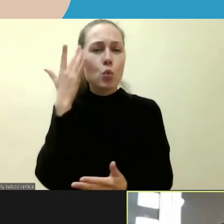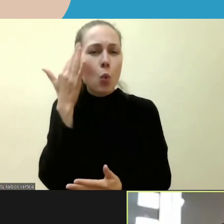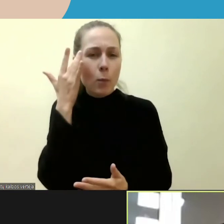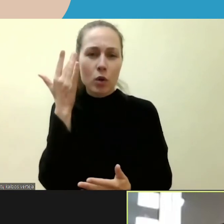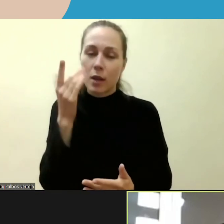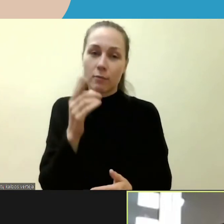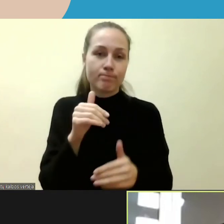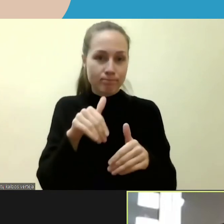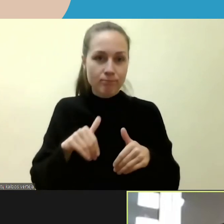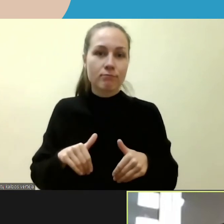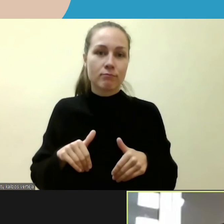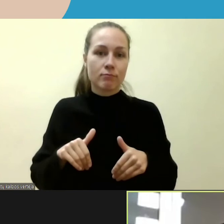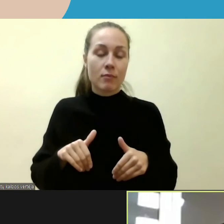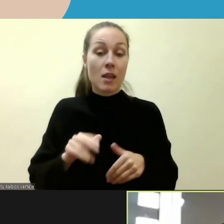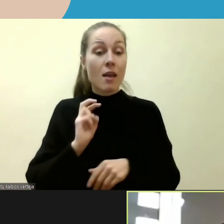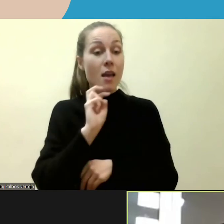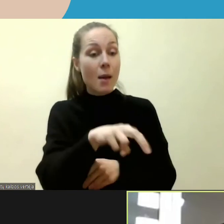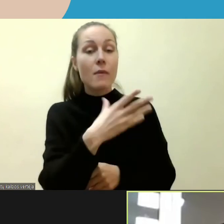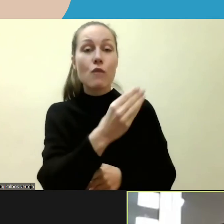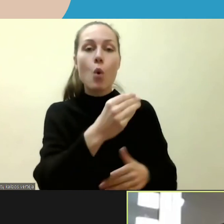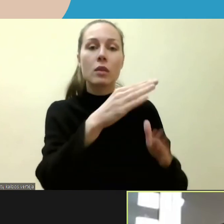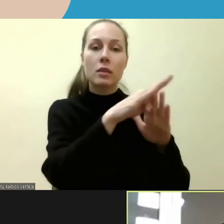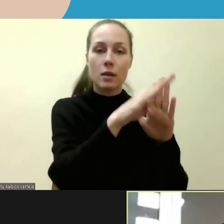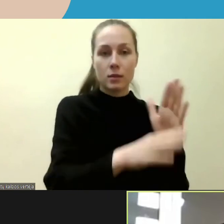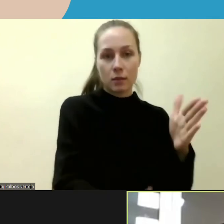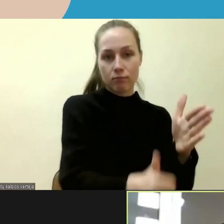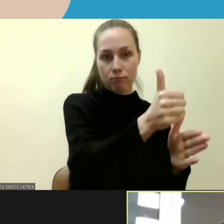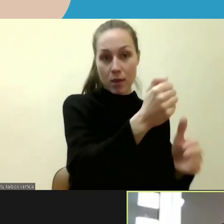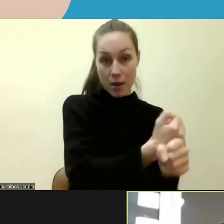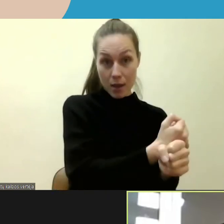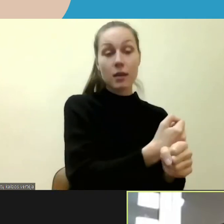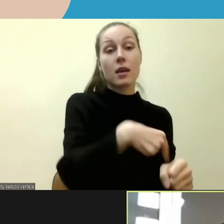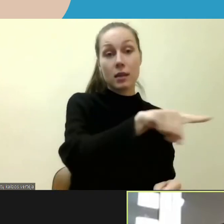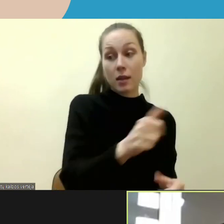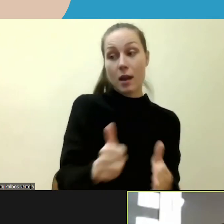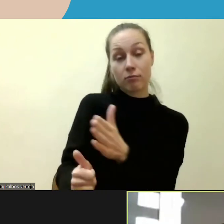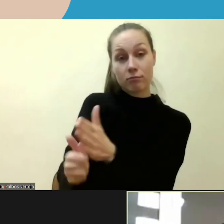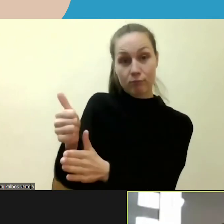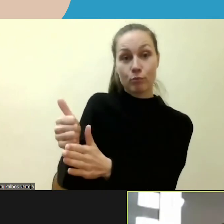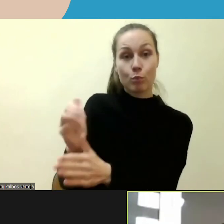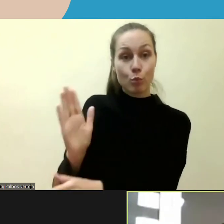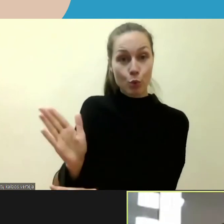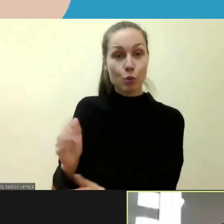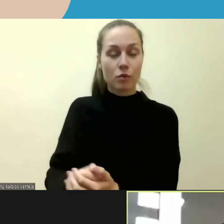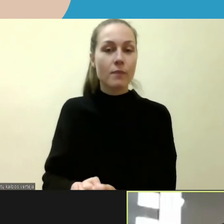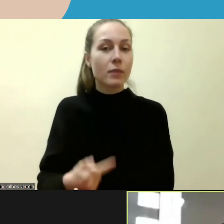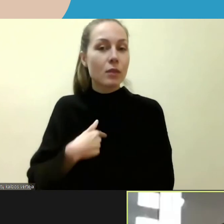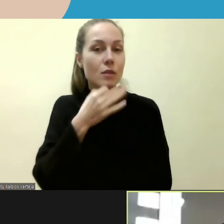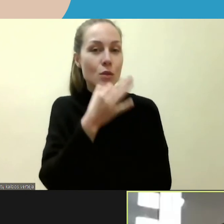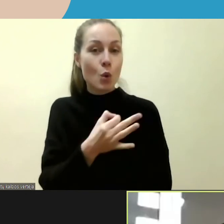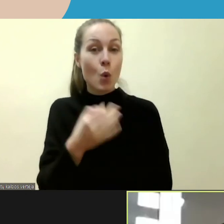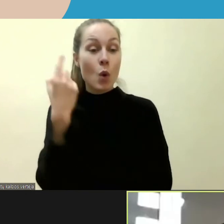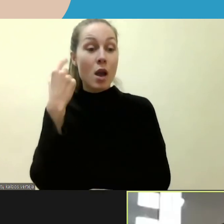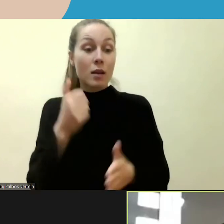o nuėjate ten, gerbkite jų taisyklės ir tada jie gerbs jūs. Tai visada akcentuoja į tai, kad pagarba kitam